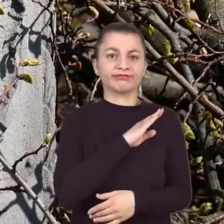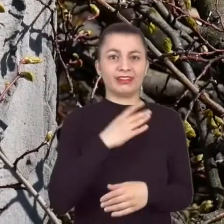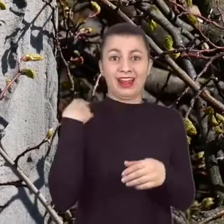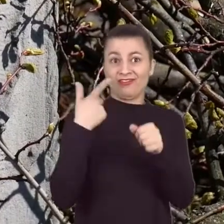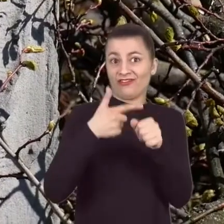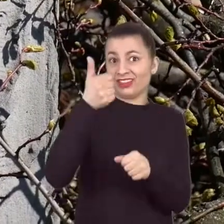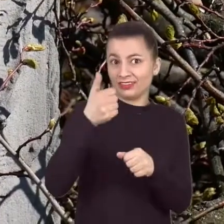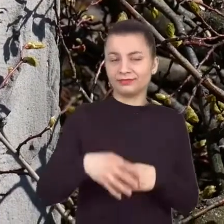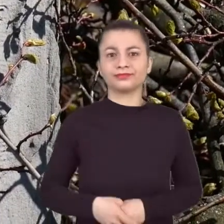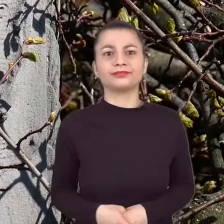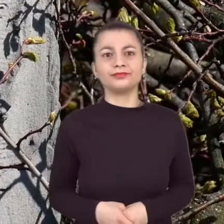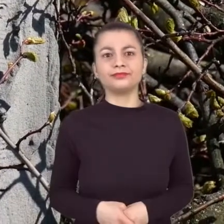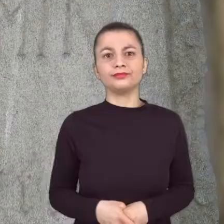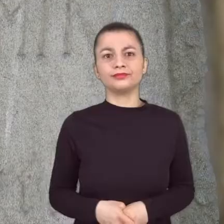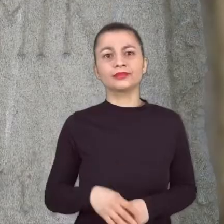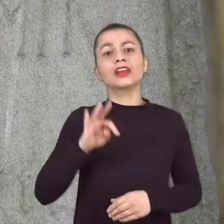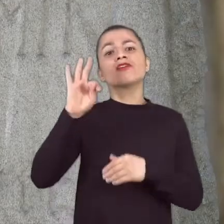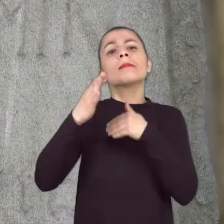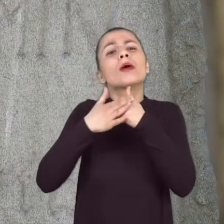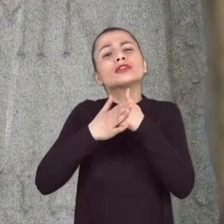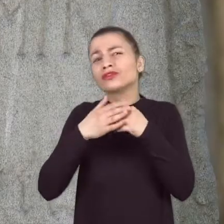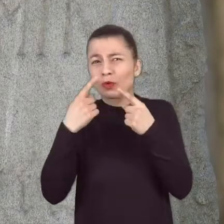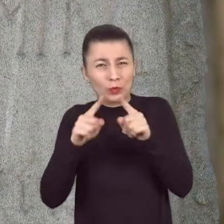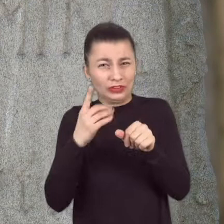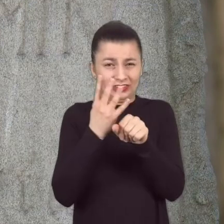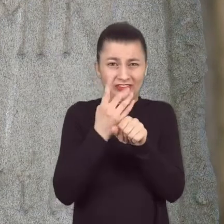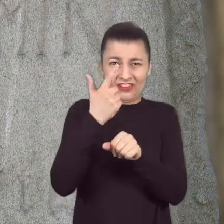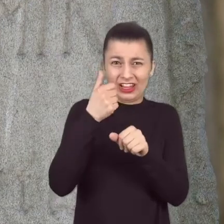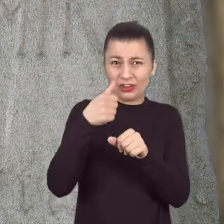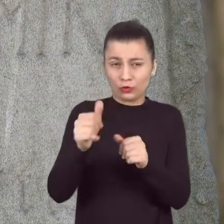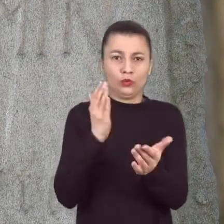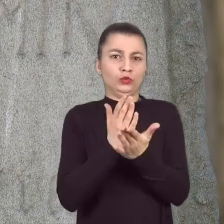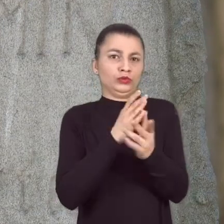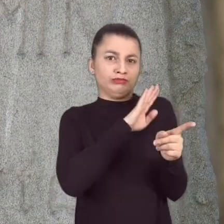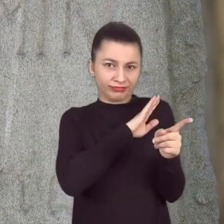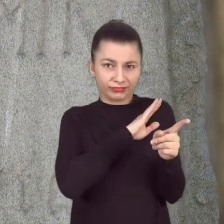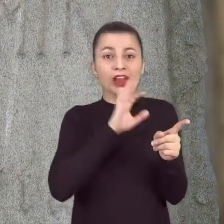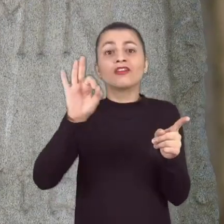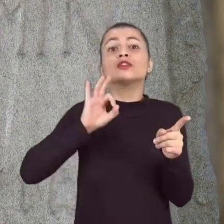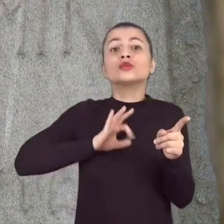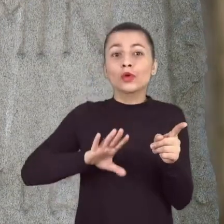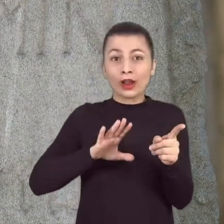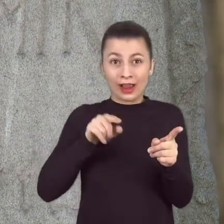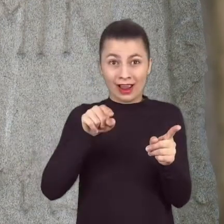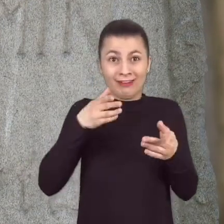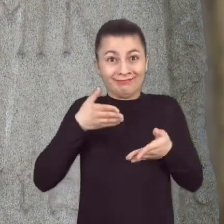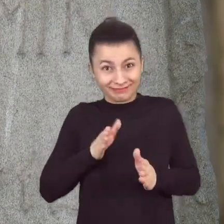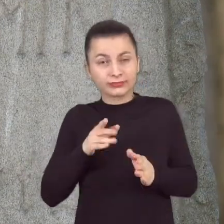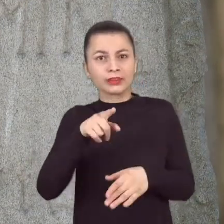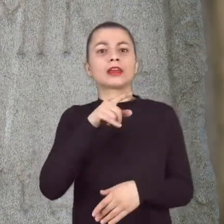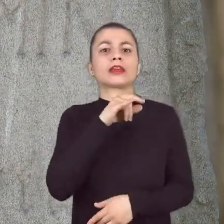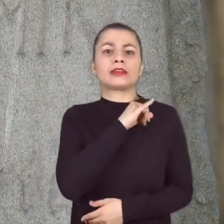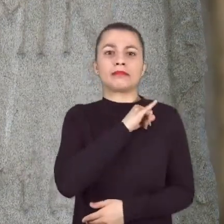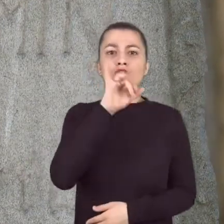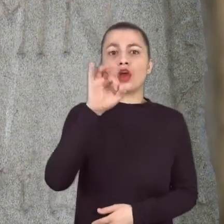lat. Jej małżeństwo trwało tylko 42 tygodnie. Maleńka, dopiero co urodzona